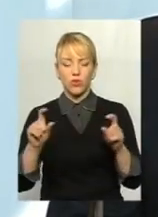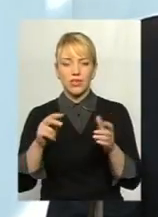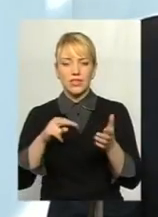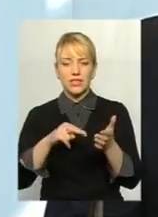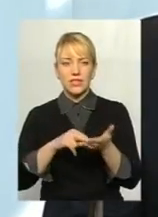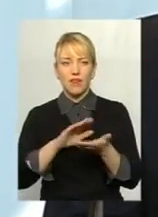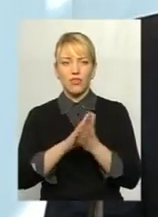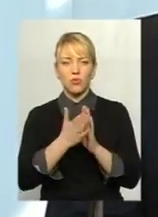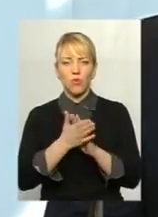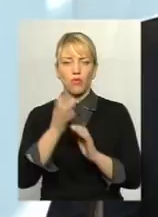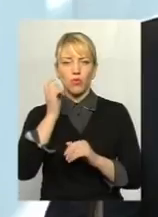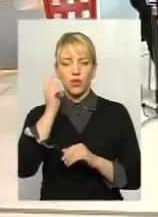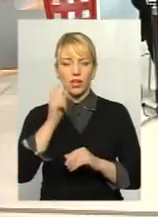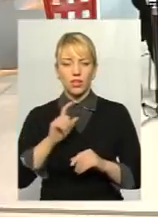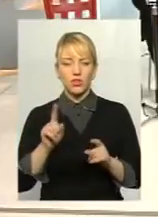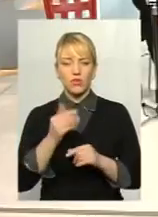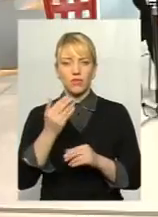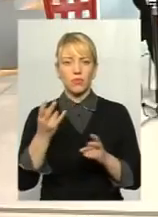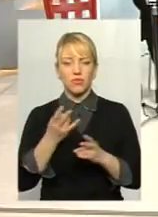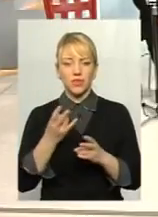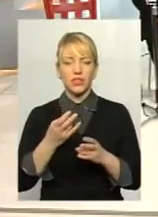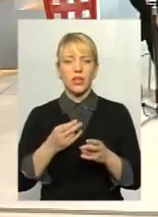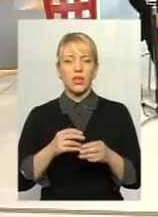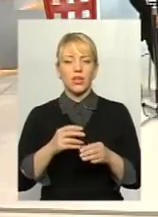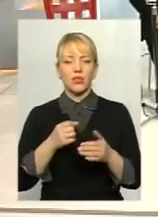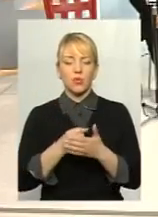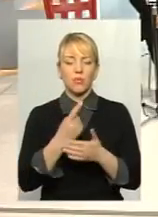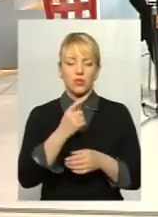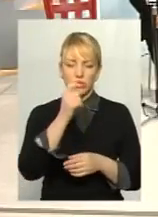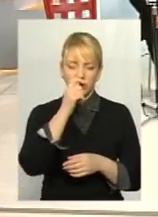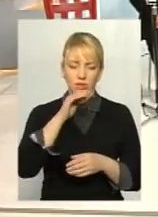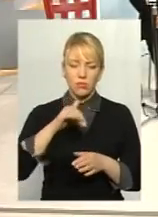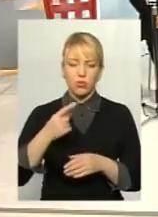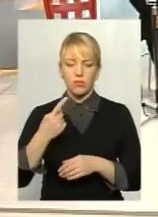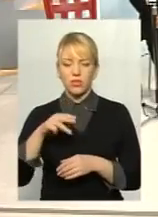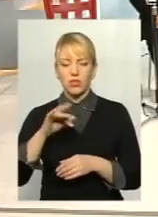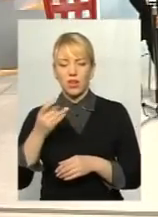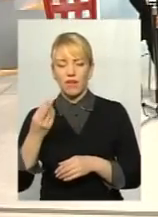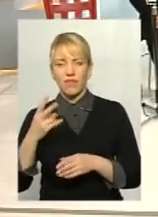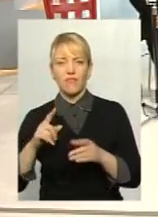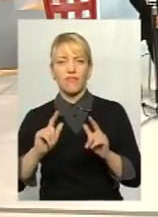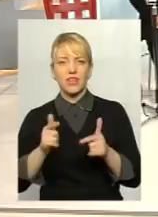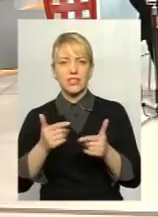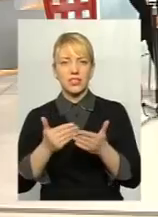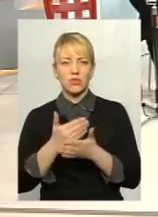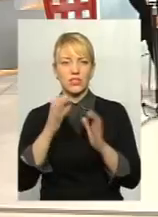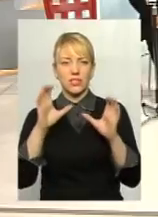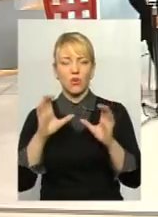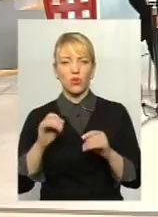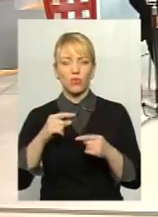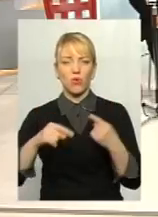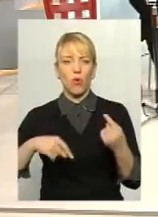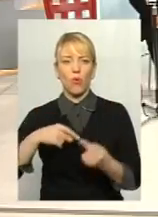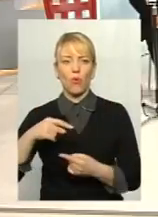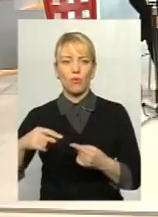квітня, потім до 1 травня законопроект про обі земель або про ринок земель. Тобто, питання... Сьогодні на сесії